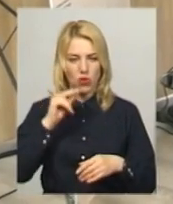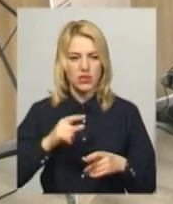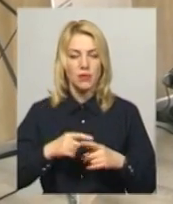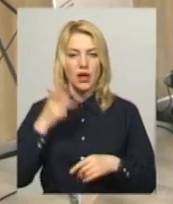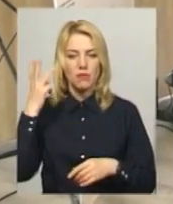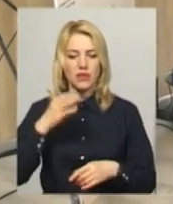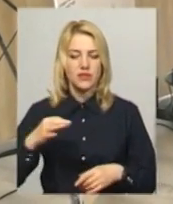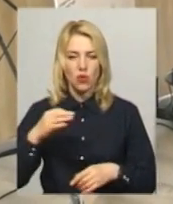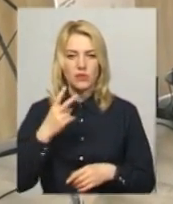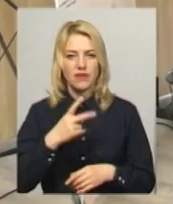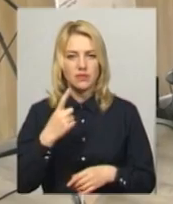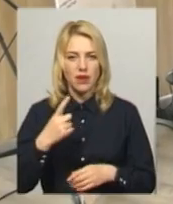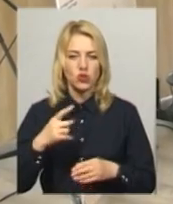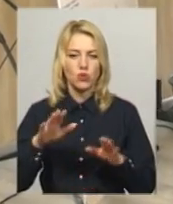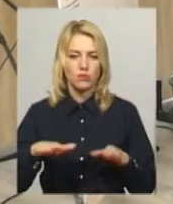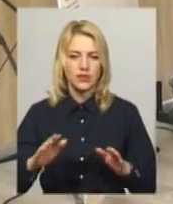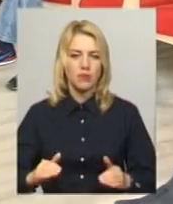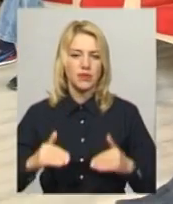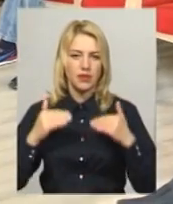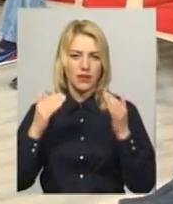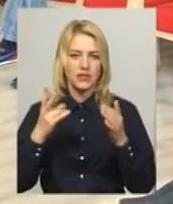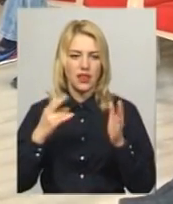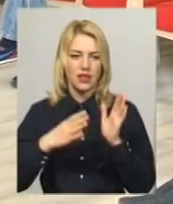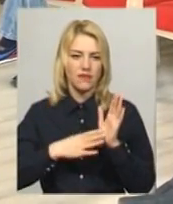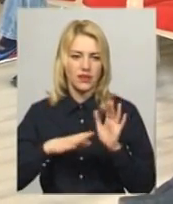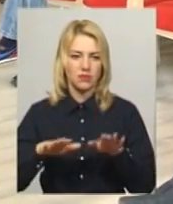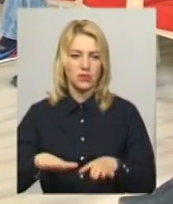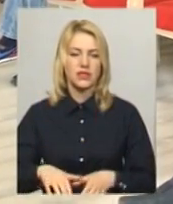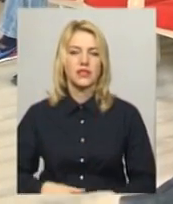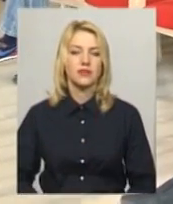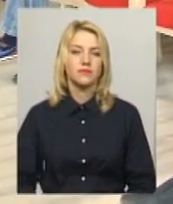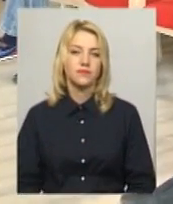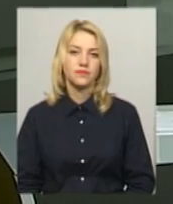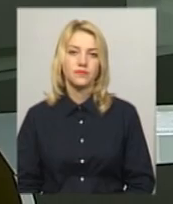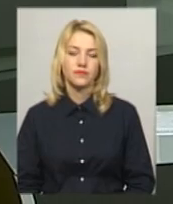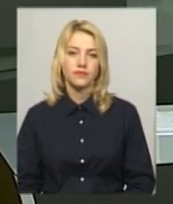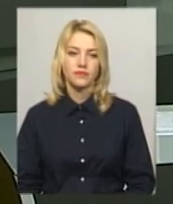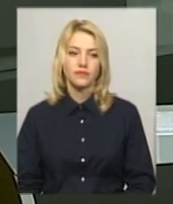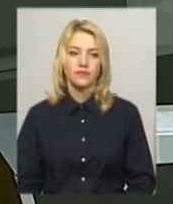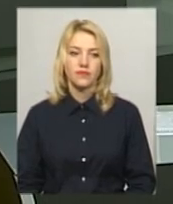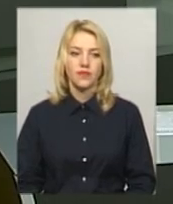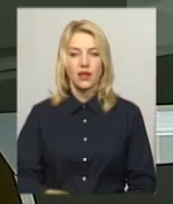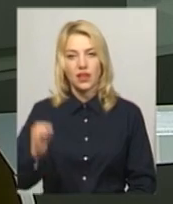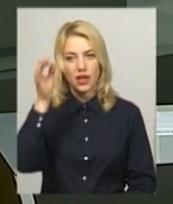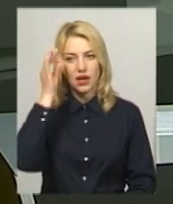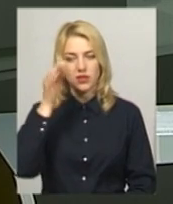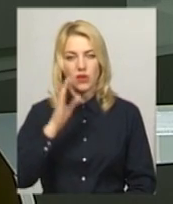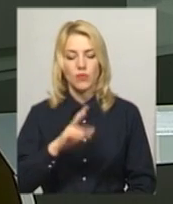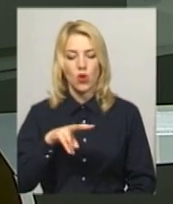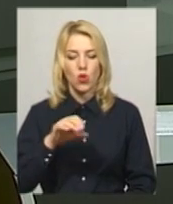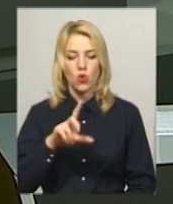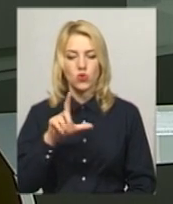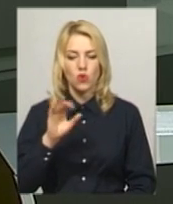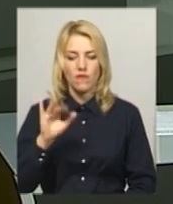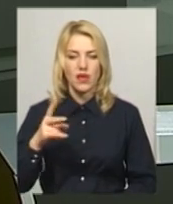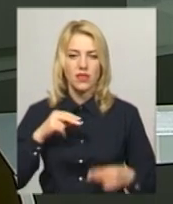з 21-го місця в Україні піднялася на 9-те. Світлана Поробок, Юрій Чорний, Новини, Поділяцентр. Нагадаю, Вадим Лозовий на посаді